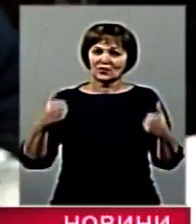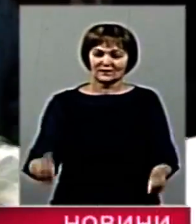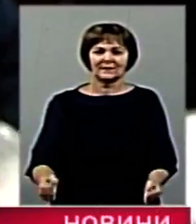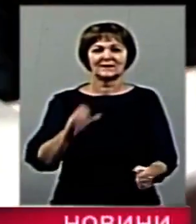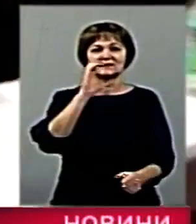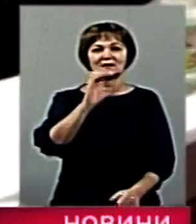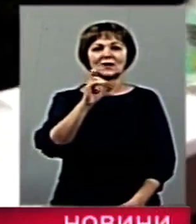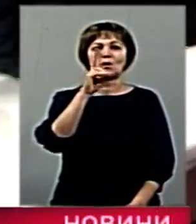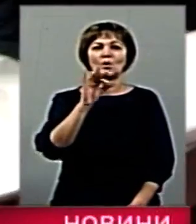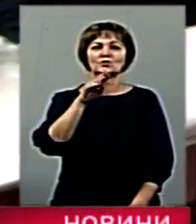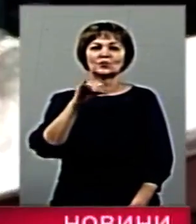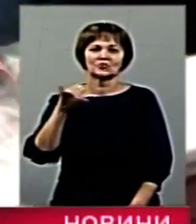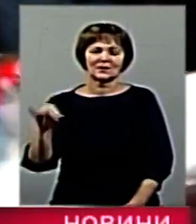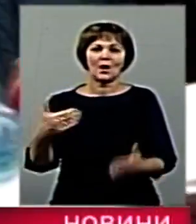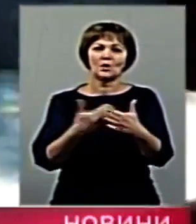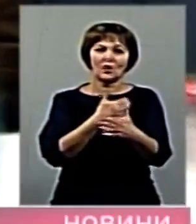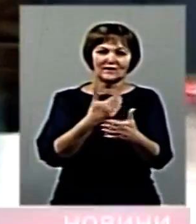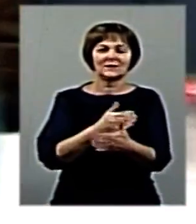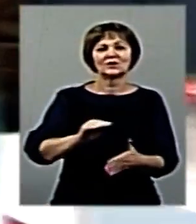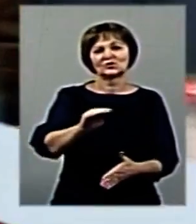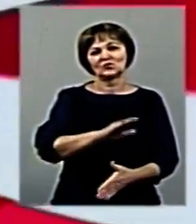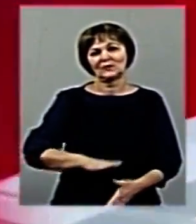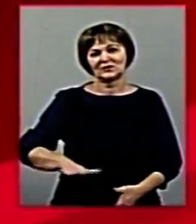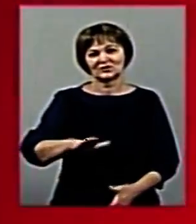Косюченко, Віктор Підвисоцький, новини Житомирщини.